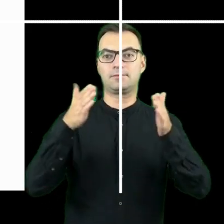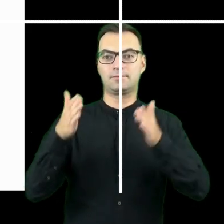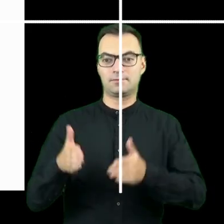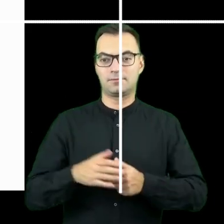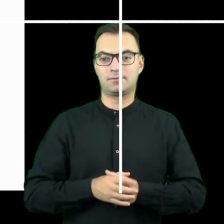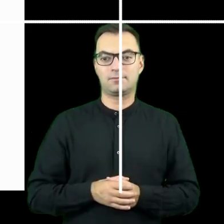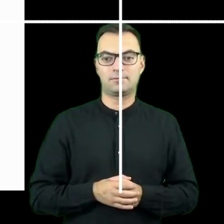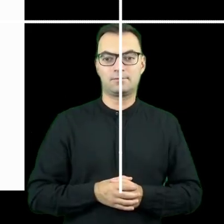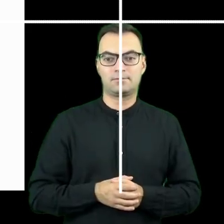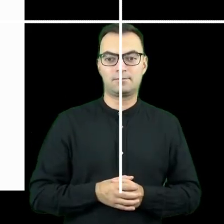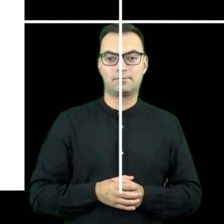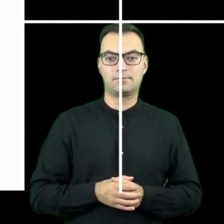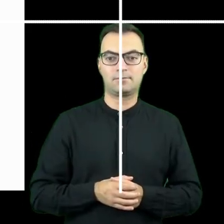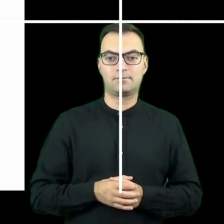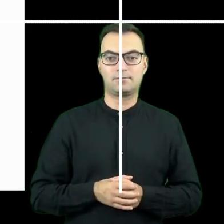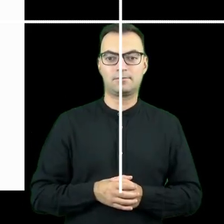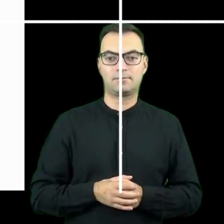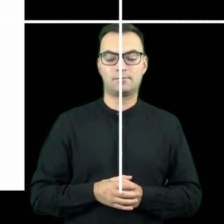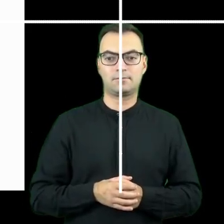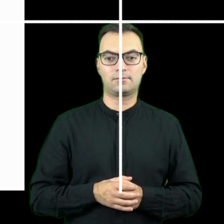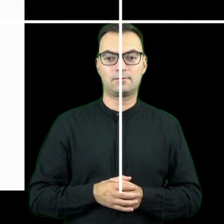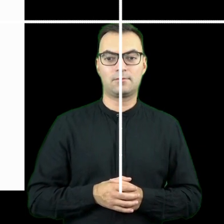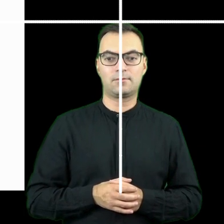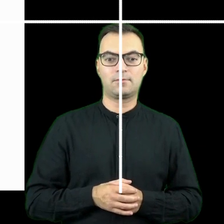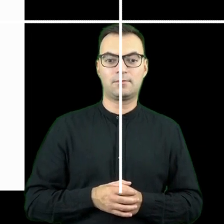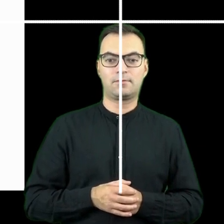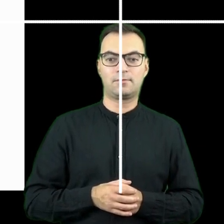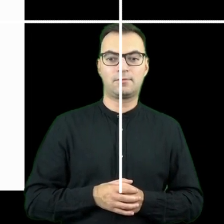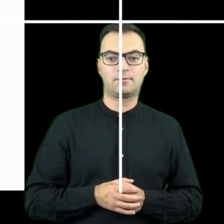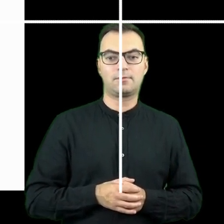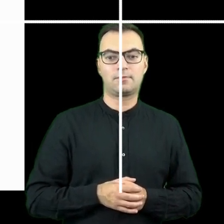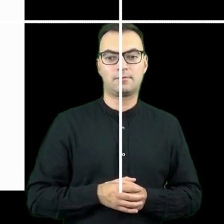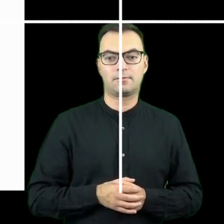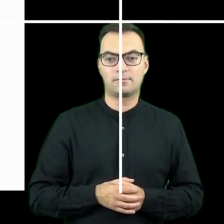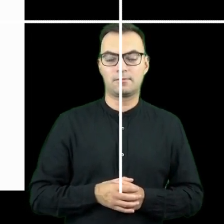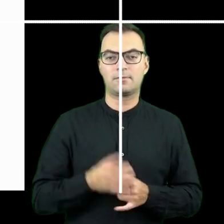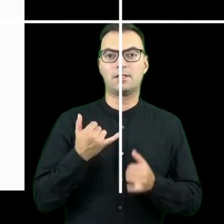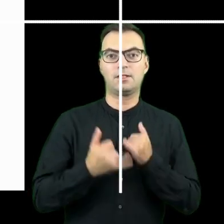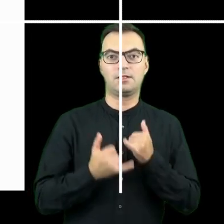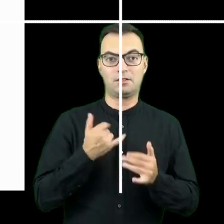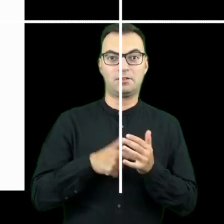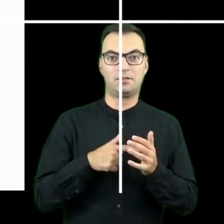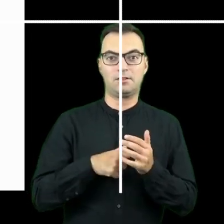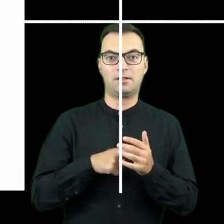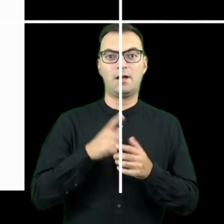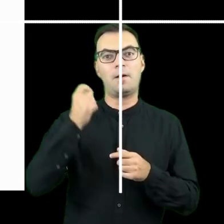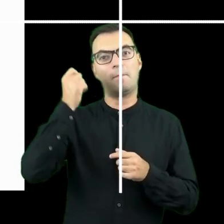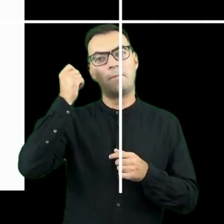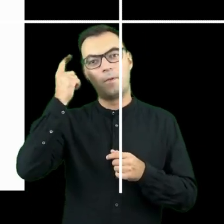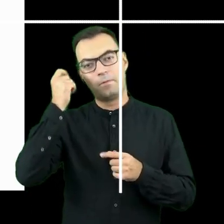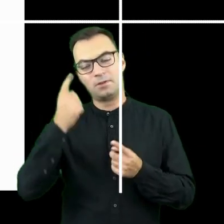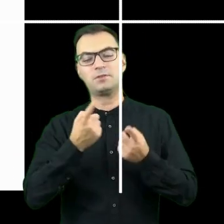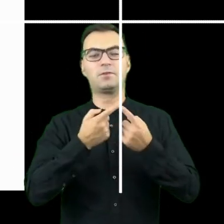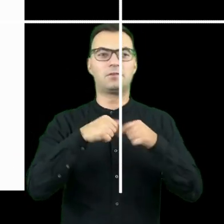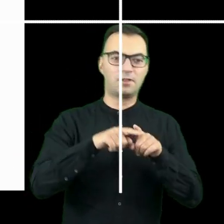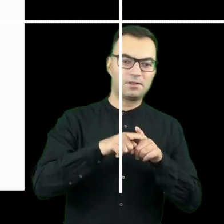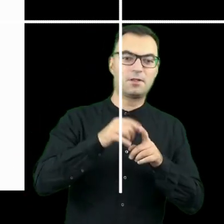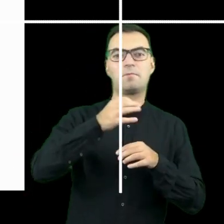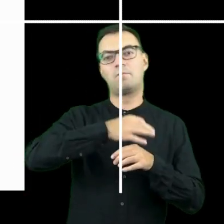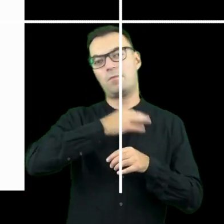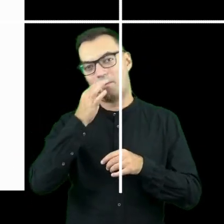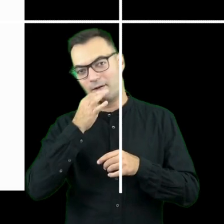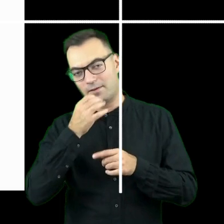Następnie, jeżeli to działa jakby ten, to przejście, realizowanie rozwiązania, poprawianie go,